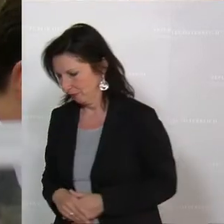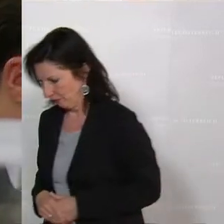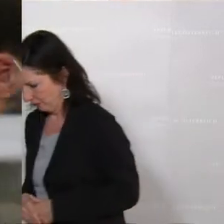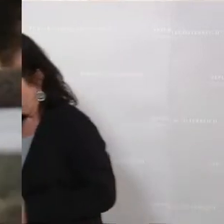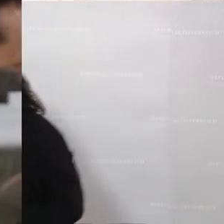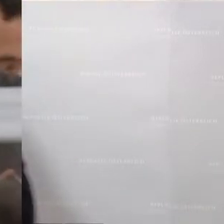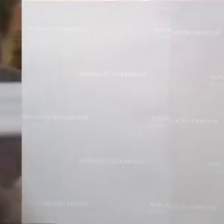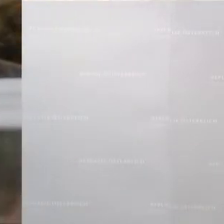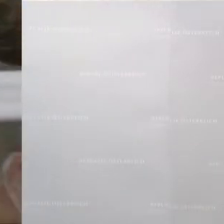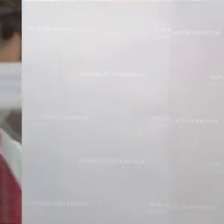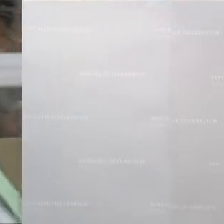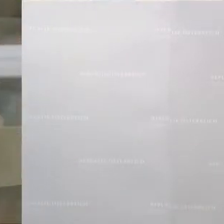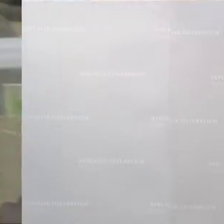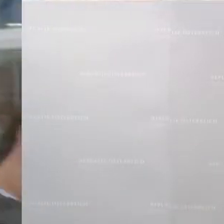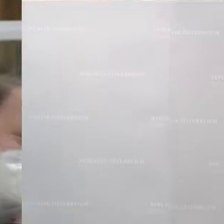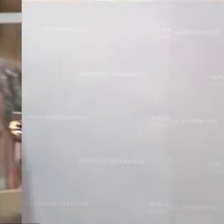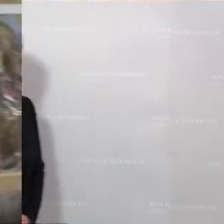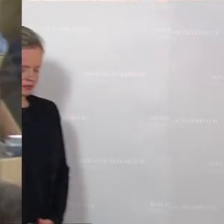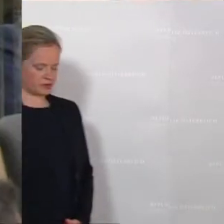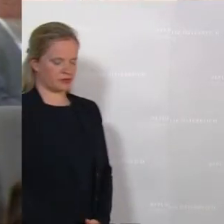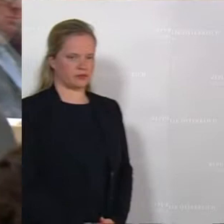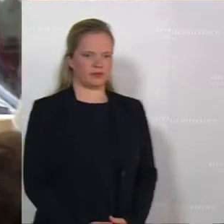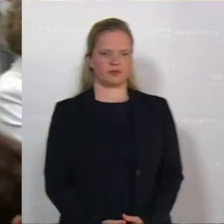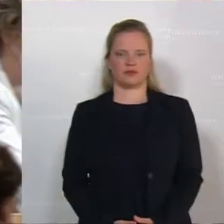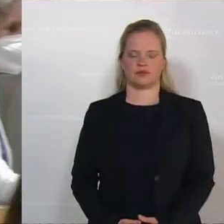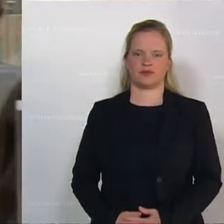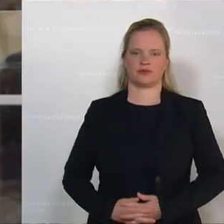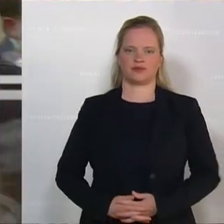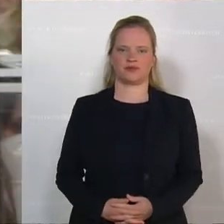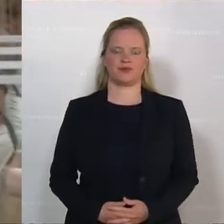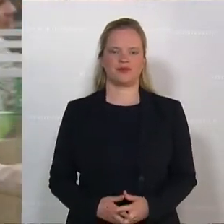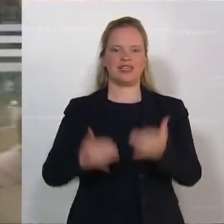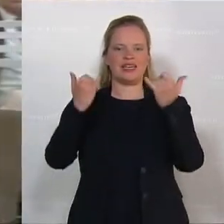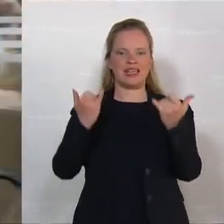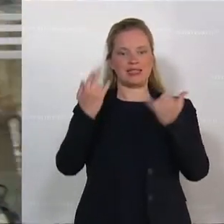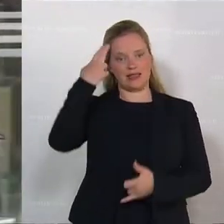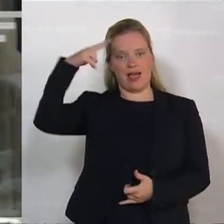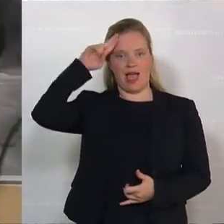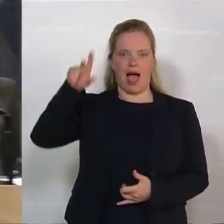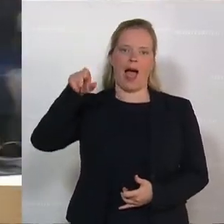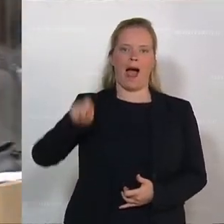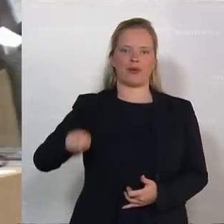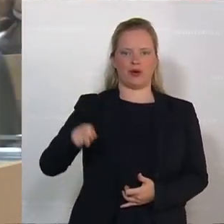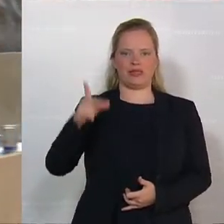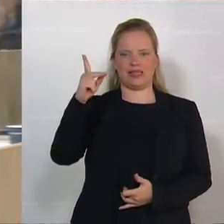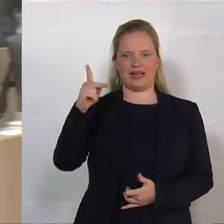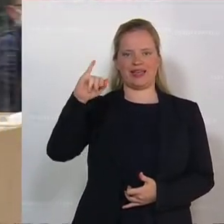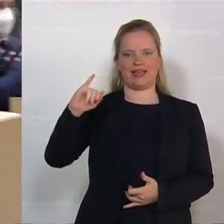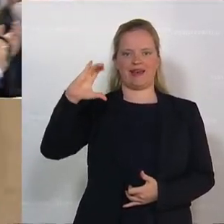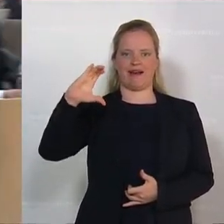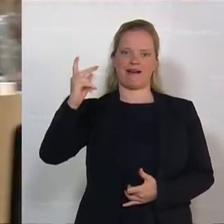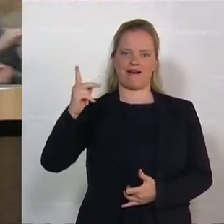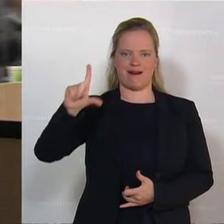Hanger war das von der ÖVP als Vertreter der Volkspartei im Ibiza-Untersuchungsausschuss und er redet lieber über das Impfen, wo Österreich Weltmeister sei,